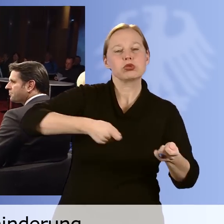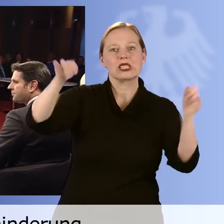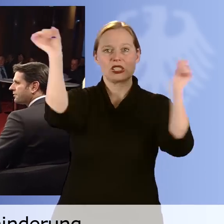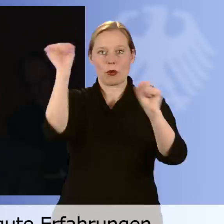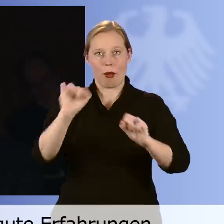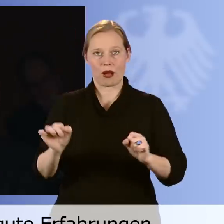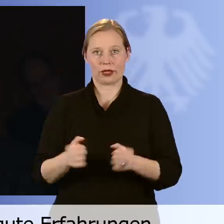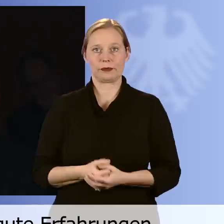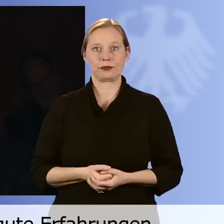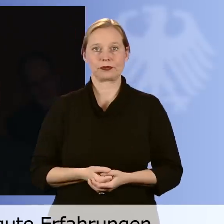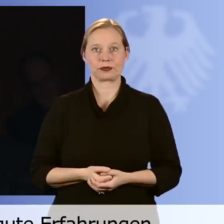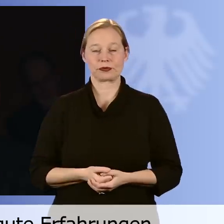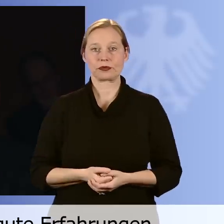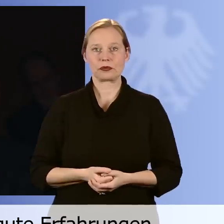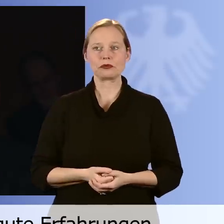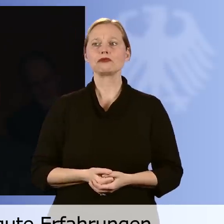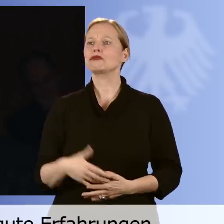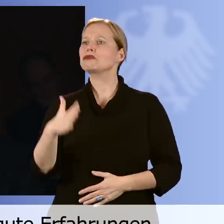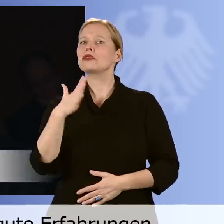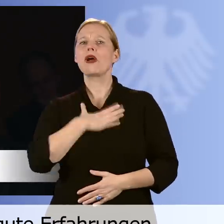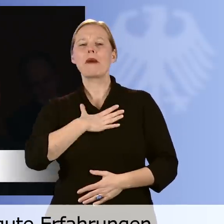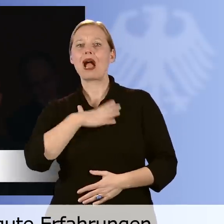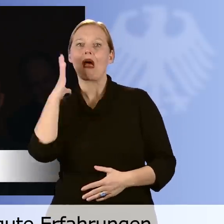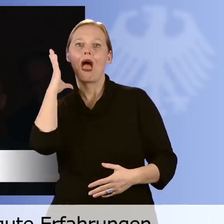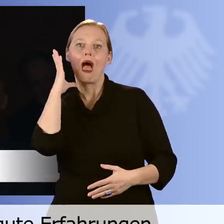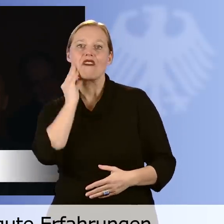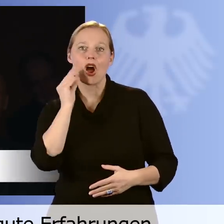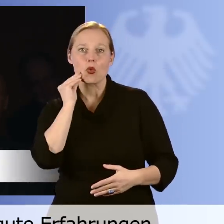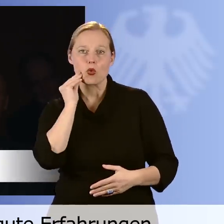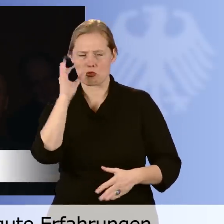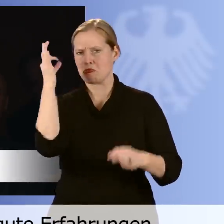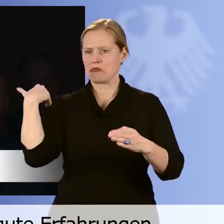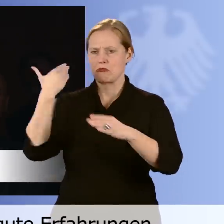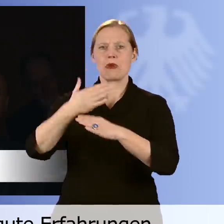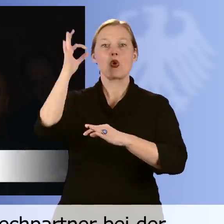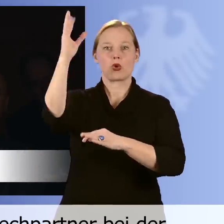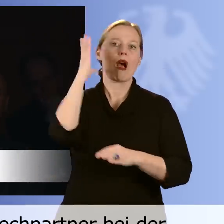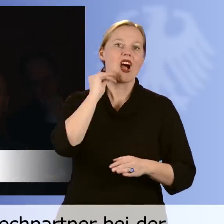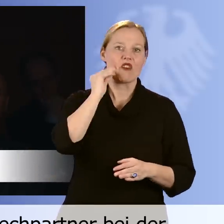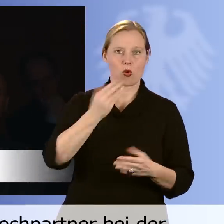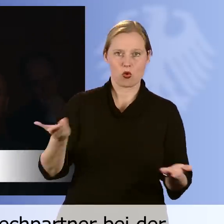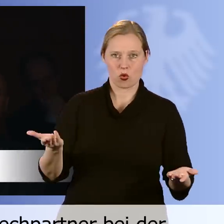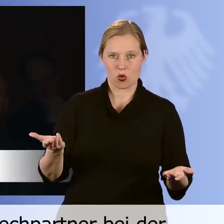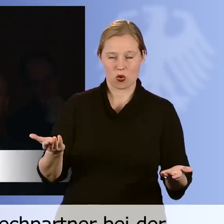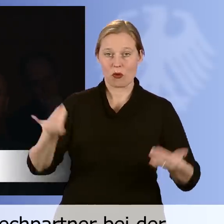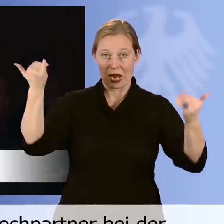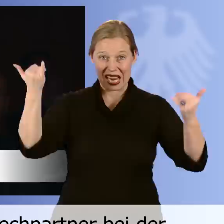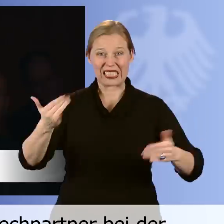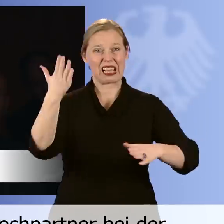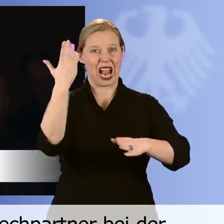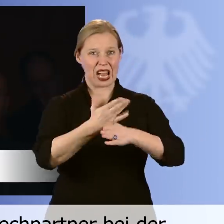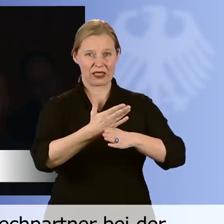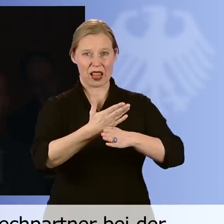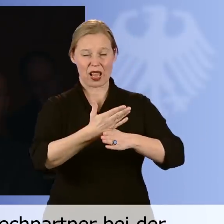Behinderungen. Ich kann aus Erfahrung sagen, mittlerweile habe ich sehr gute Erfahrungen, weil jetzt haben wir